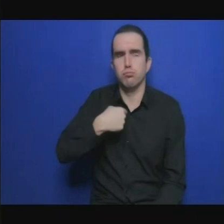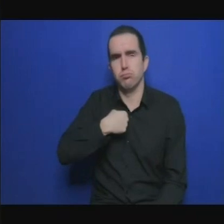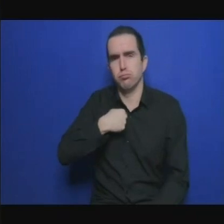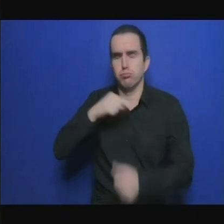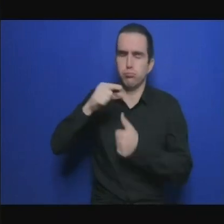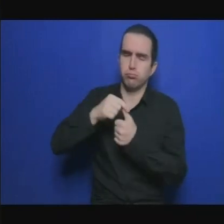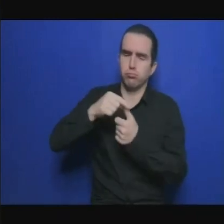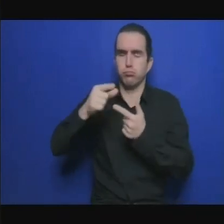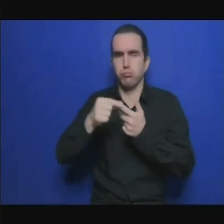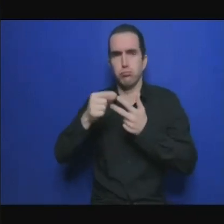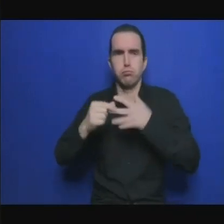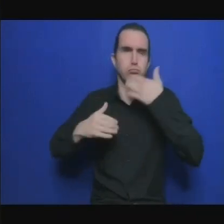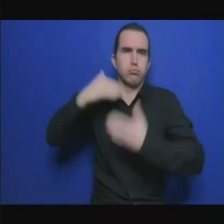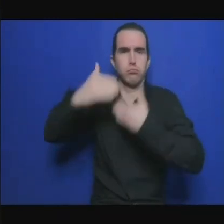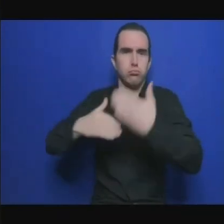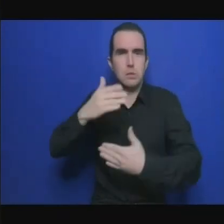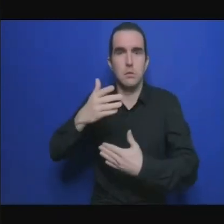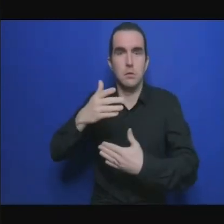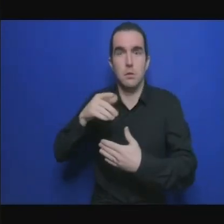que ce sera fait